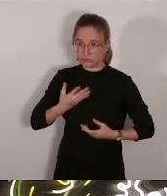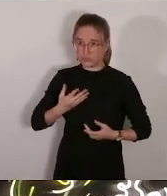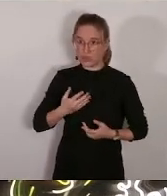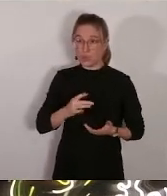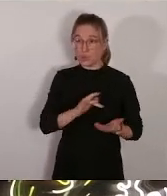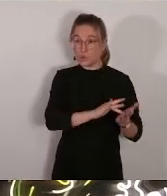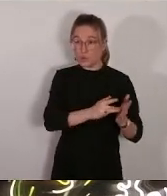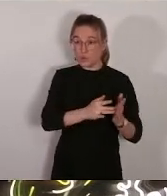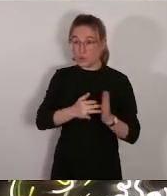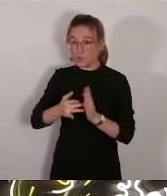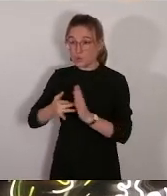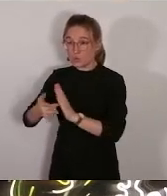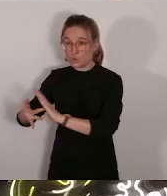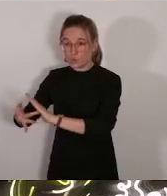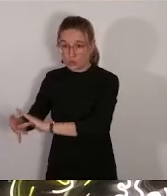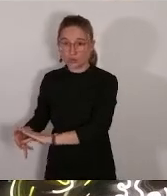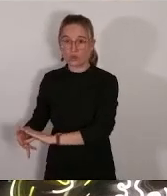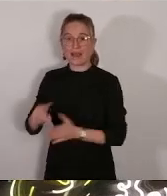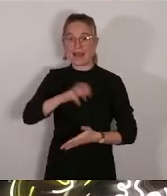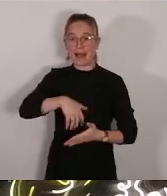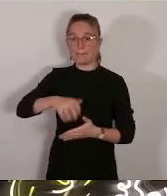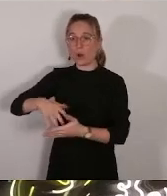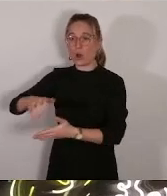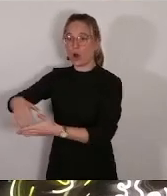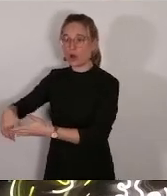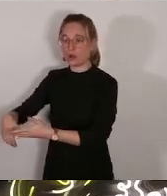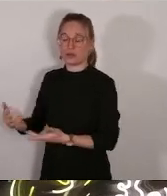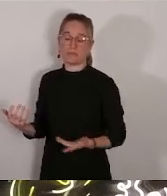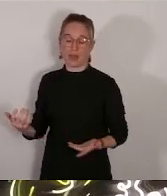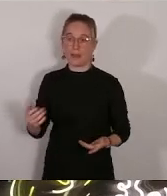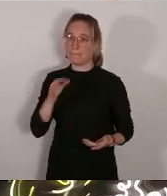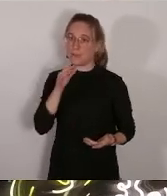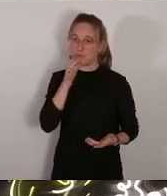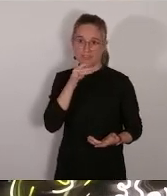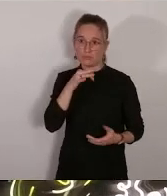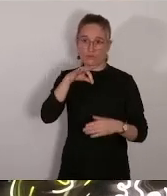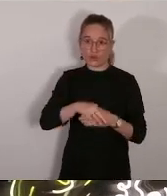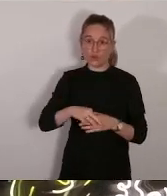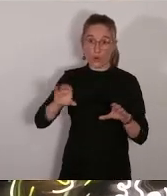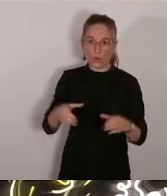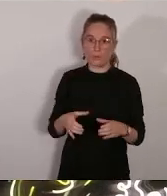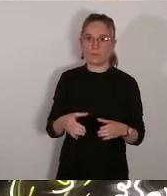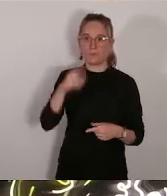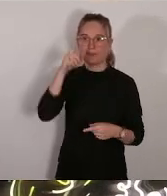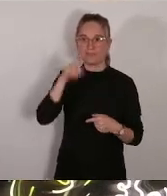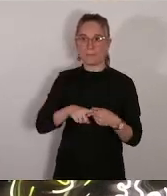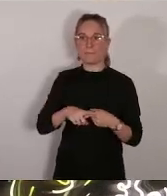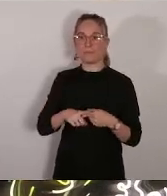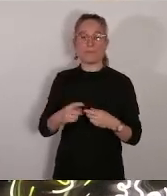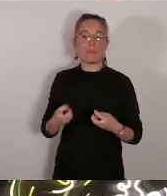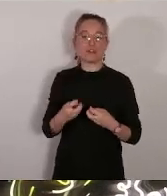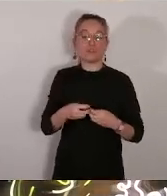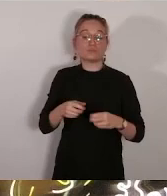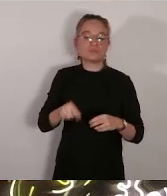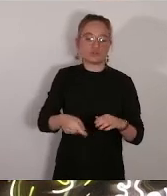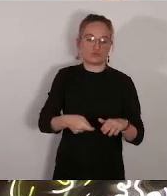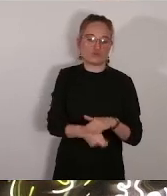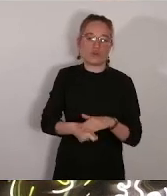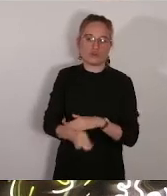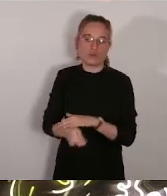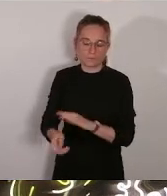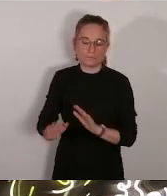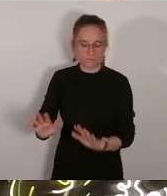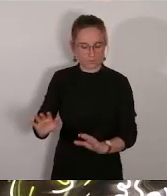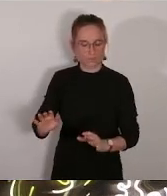procéder au vote groupé, dans le cas ici, le vote groupé de subvention. Je précise, et on y arrive, M. Pellicani,